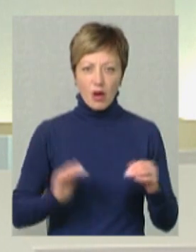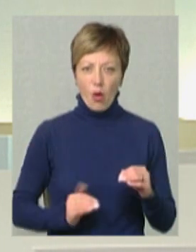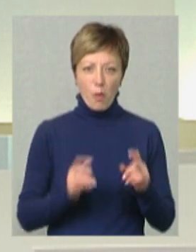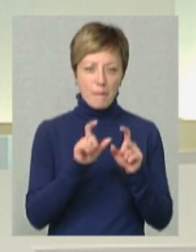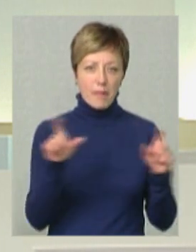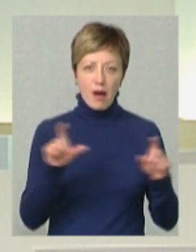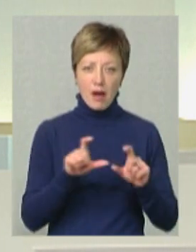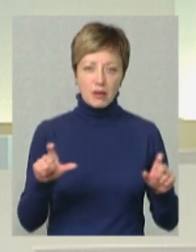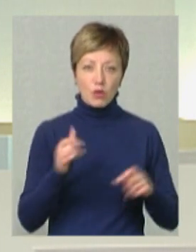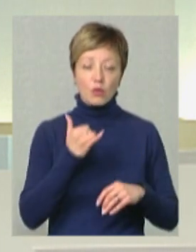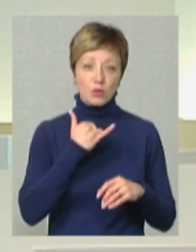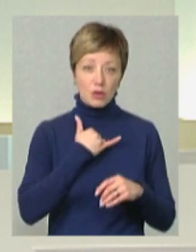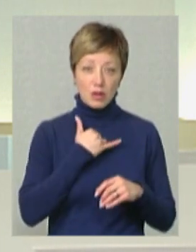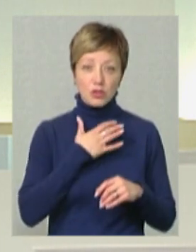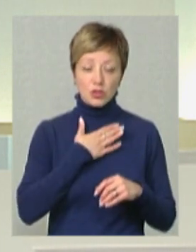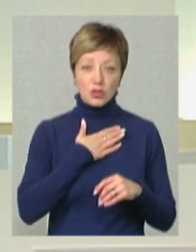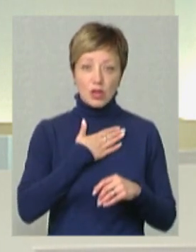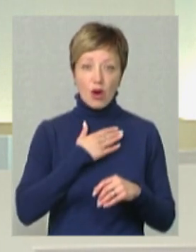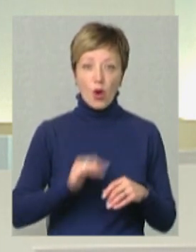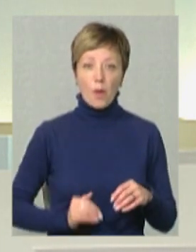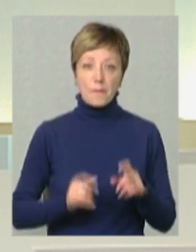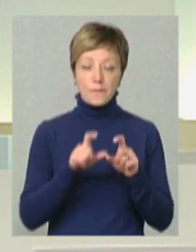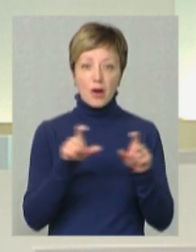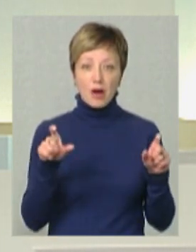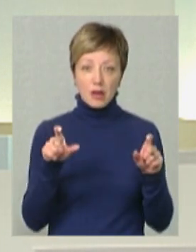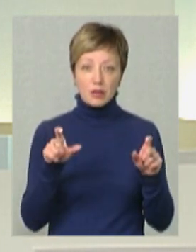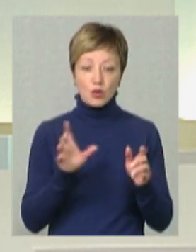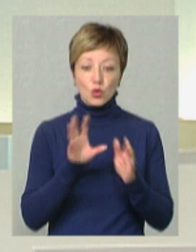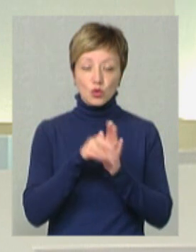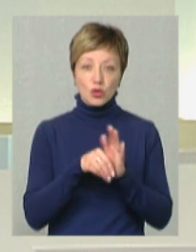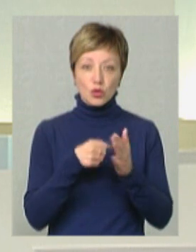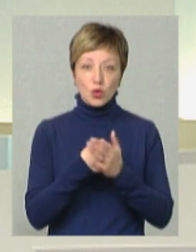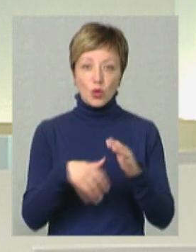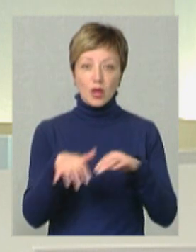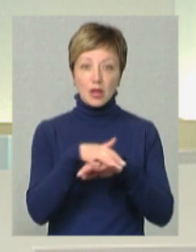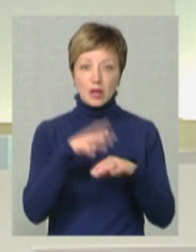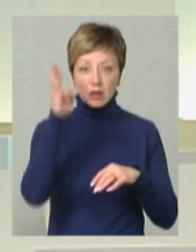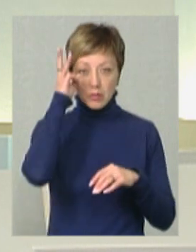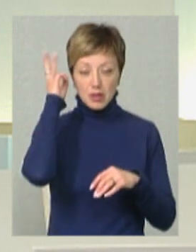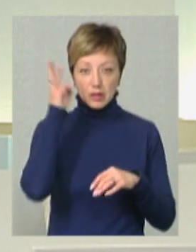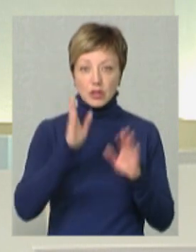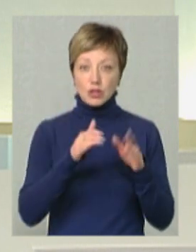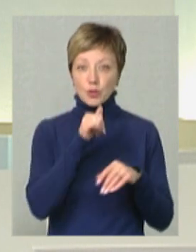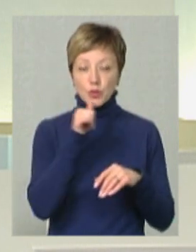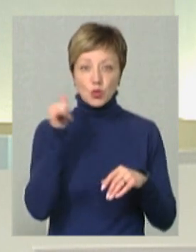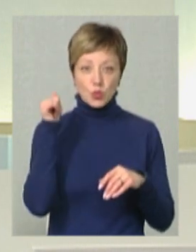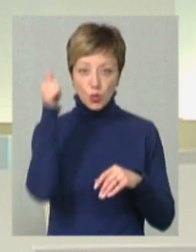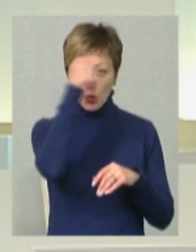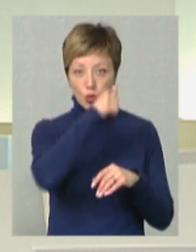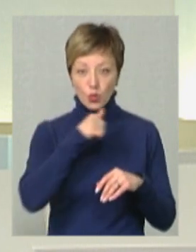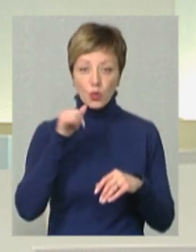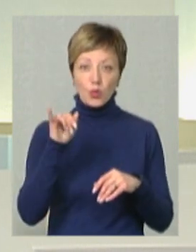Наша компанія долучилась до ринку Хмельницького лише минулого року